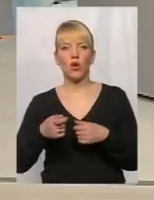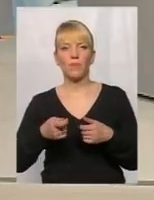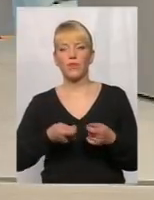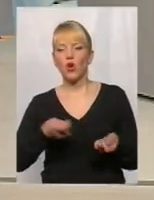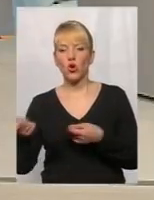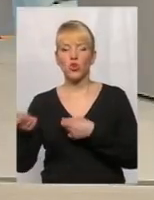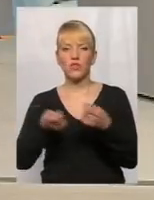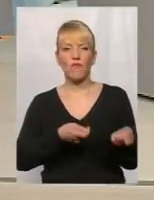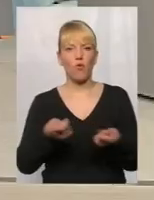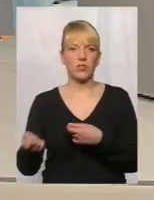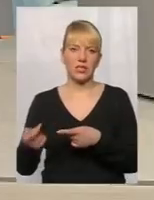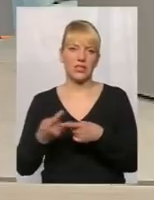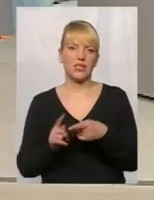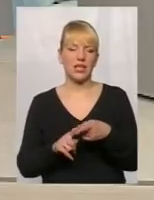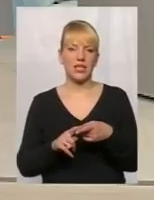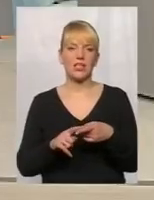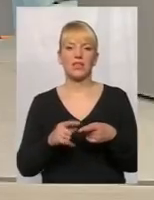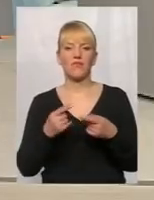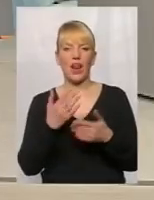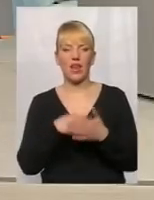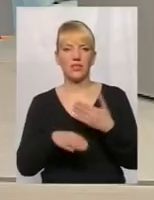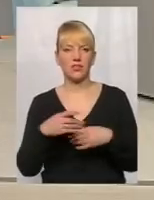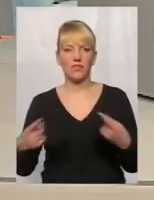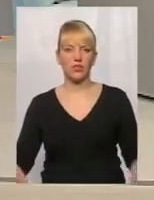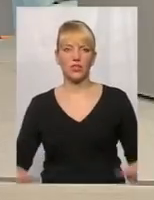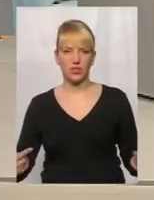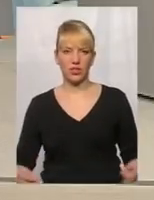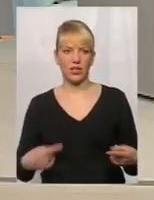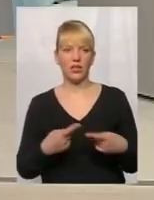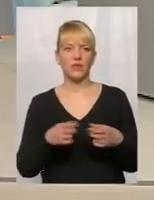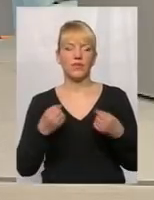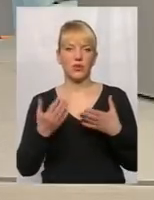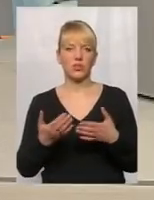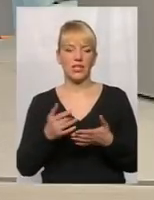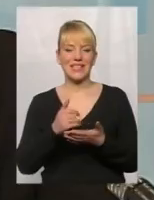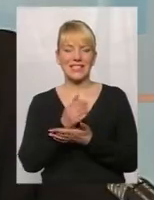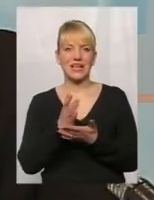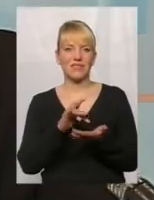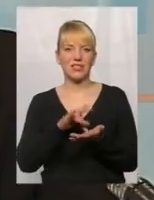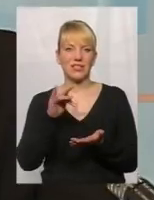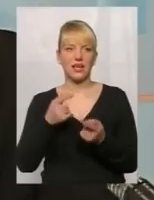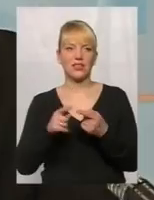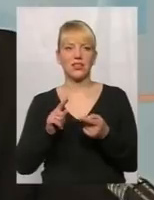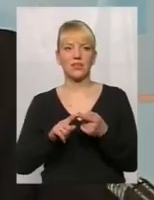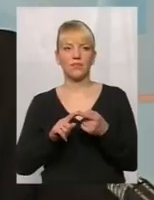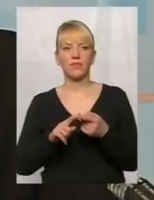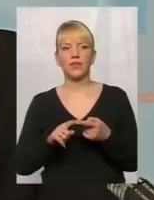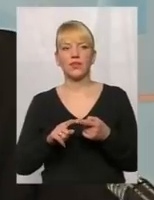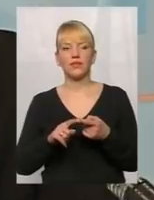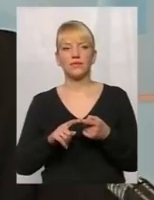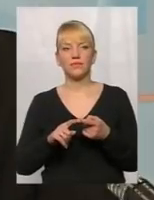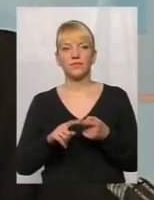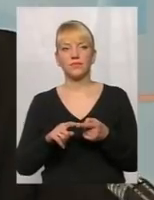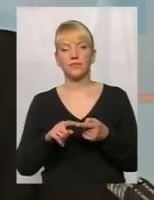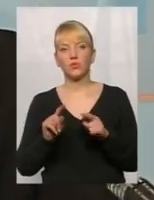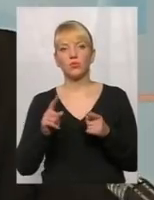дають можливість в сервісному центрі ознайомитися з моделью інвалідного візка.